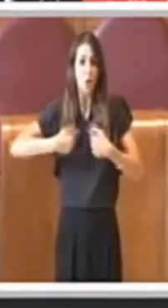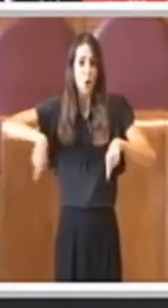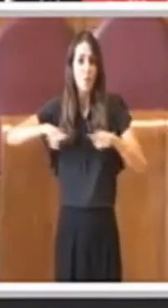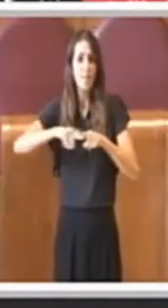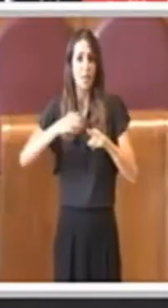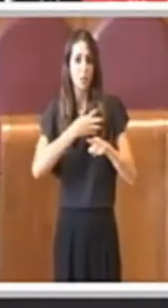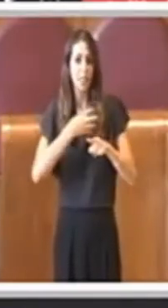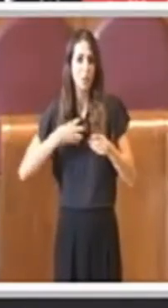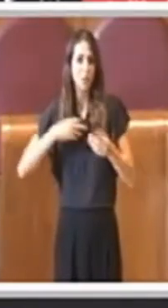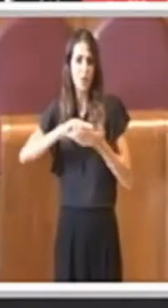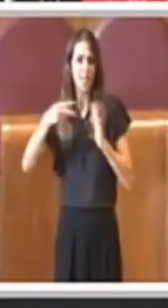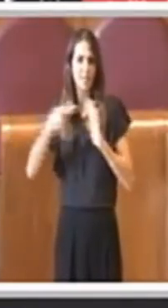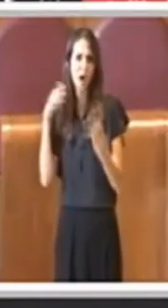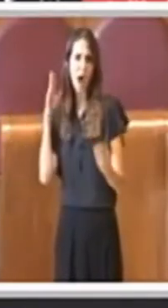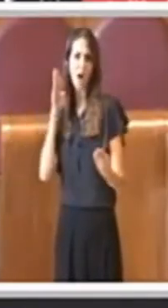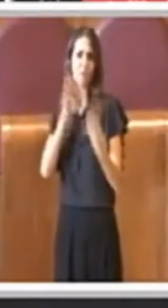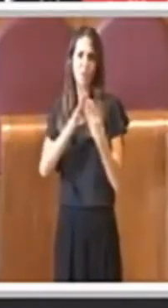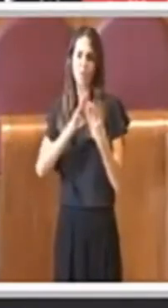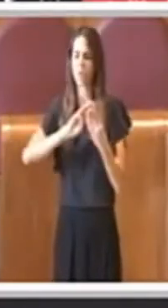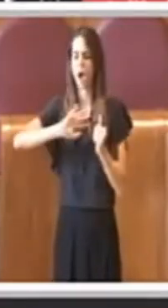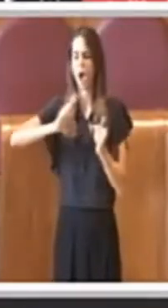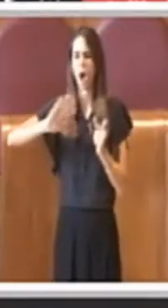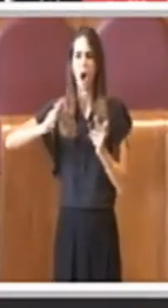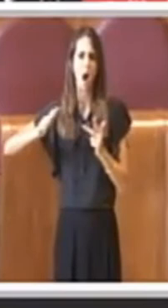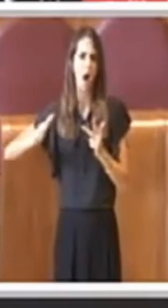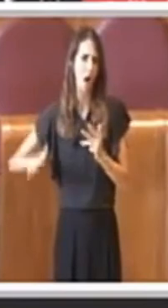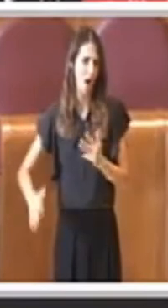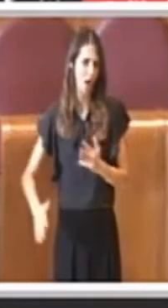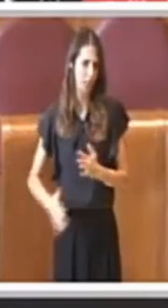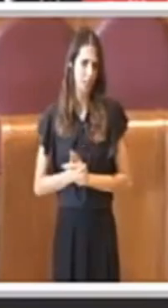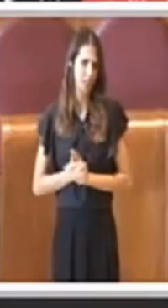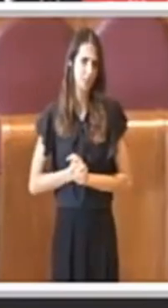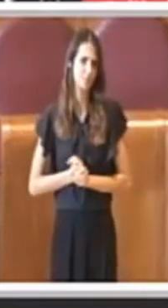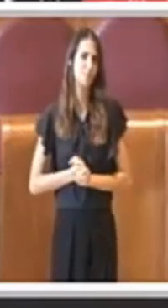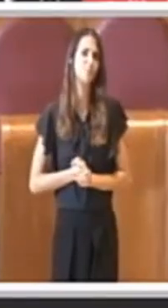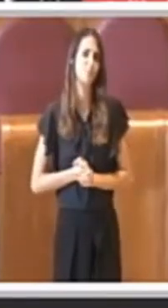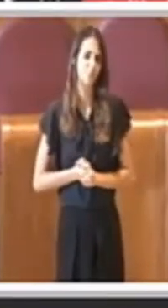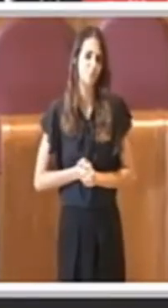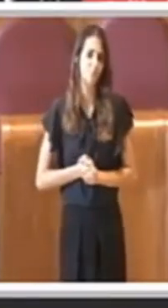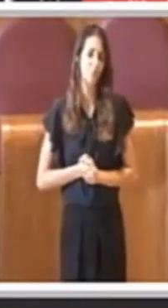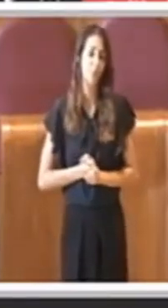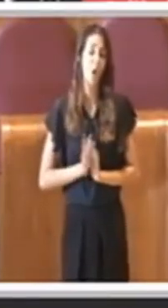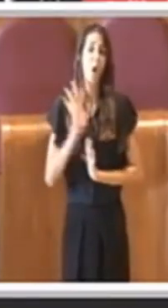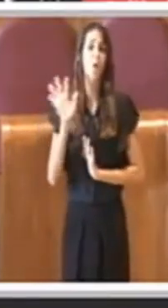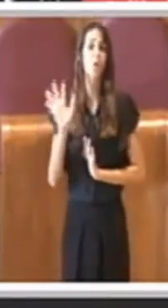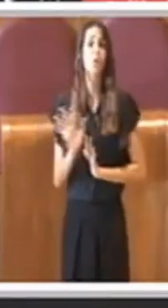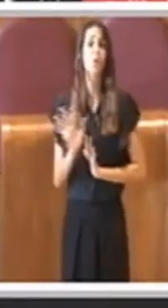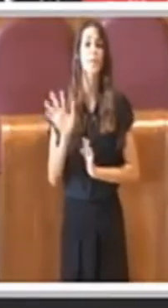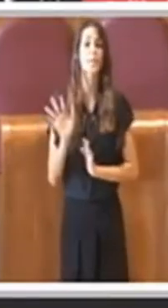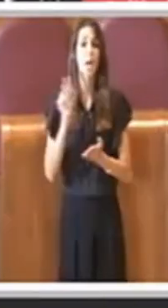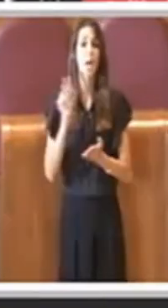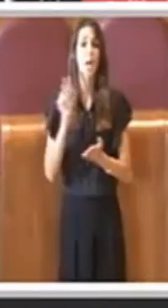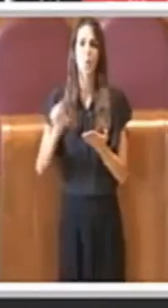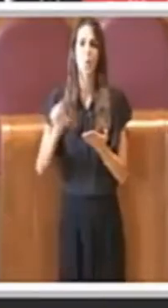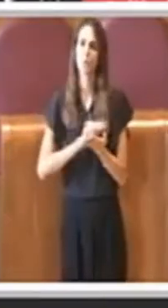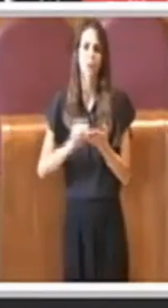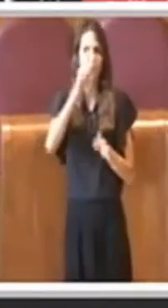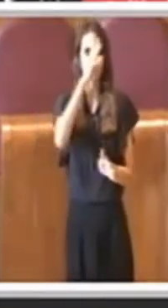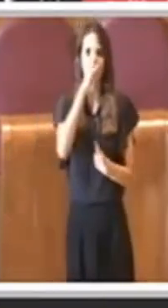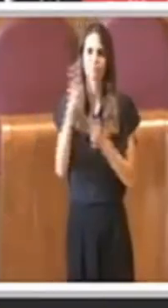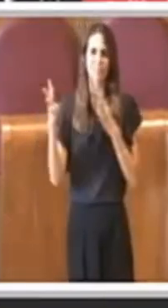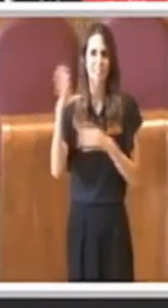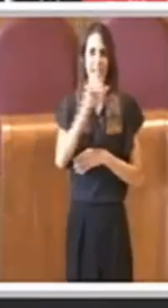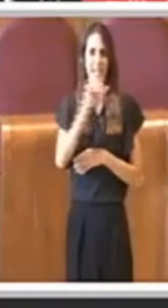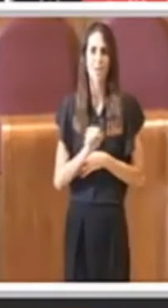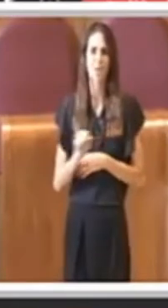-scientifico che poi magari verrà definito in altro modo. Quindi probabilmente gli uffici hanno capito male,